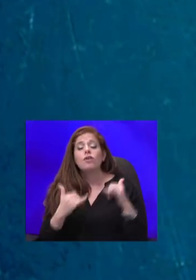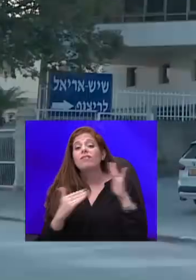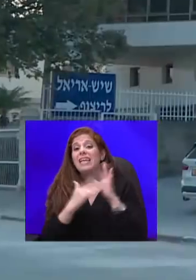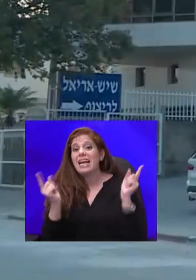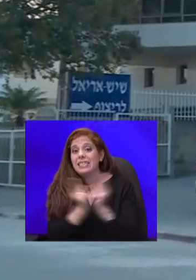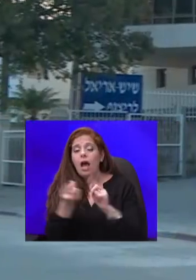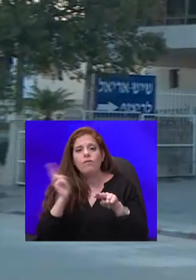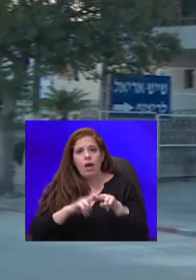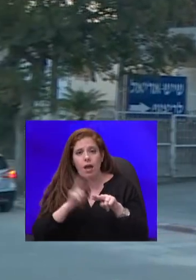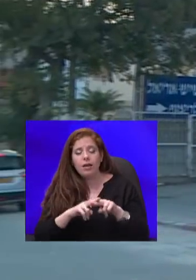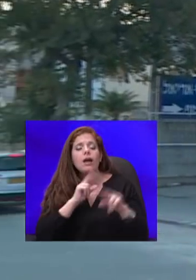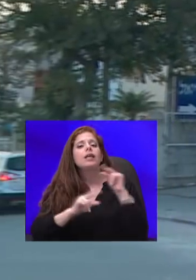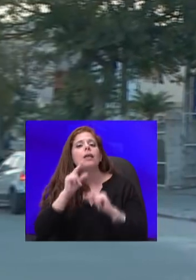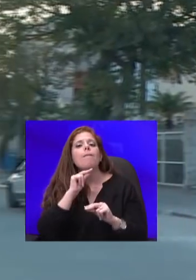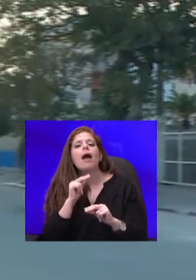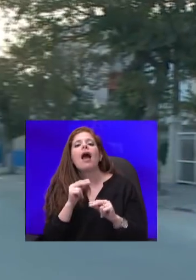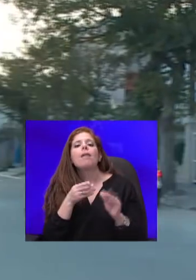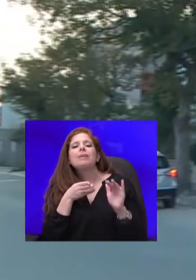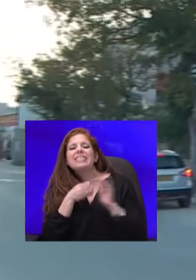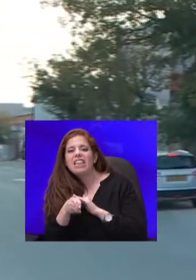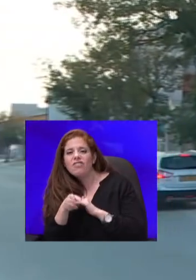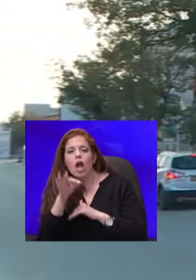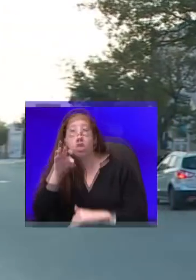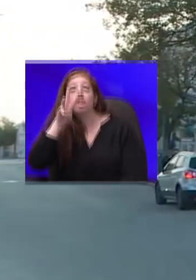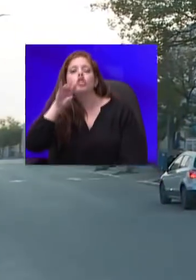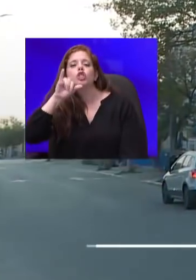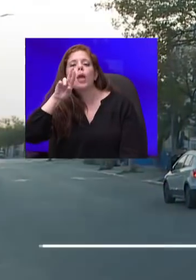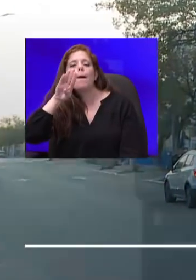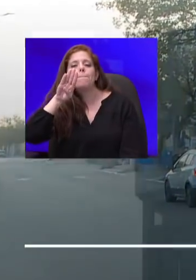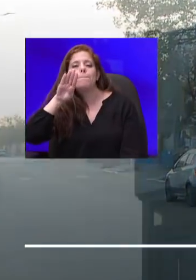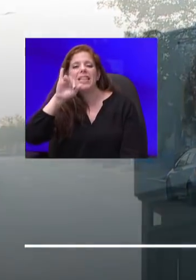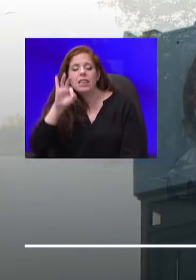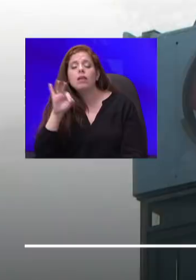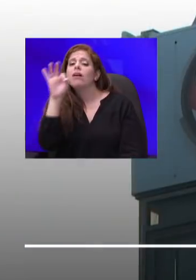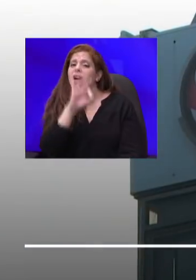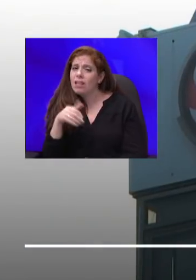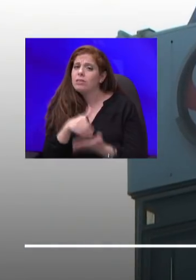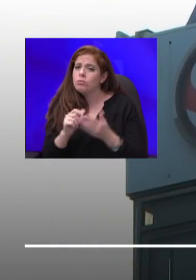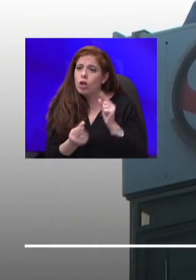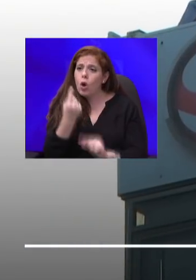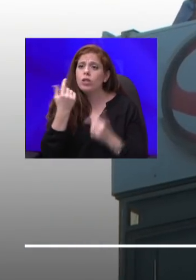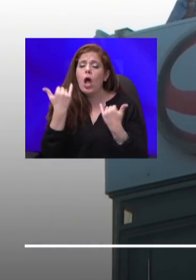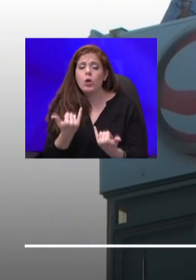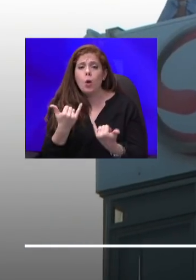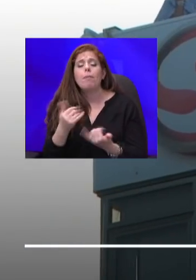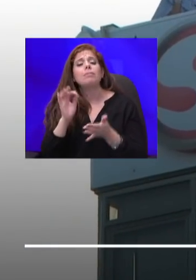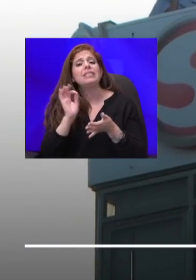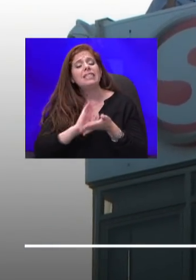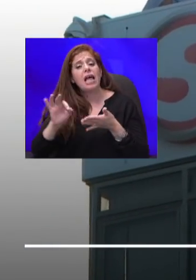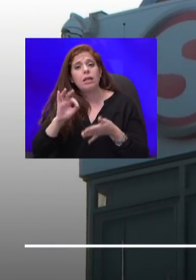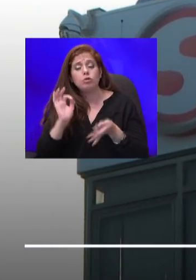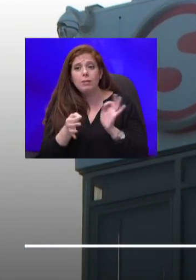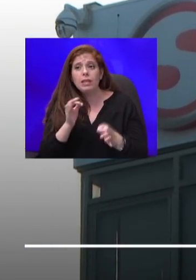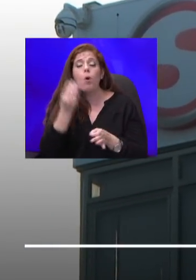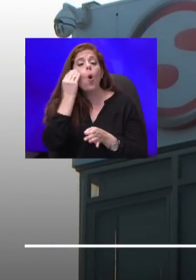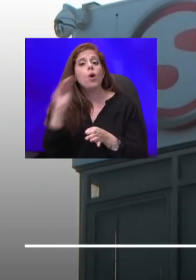פרצת ההבטחה של חברת שירבית. כן, הסיפור הזה עדיין מתנהל. היום רשות הפרטיות במשרד המשפטים הודיע שתפתח בחקירה נגד חברת הביטוח